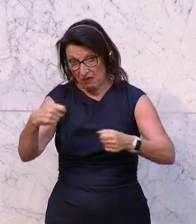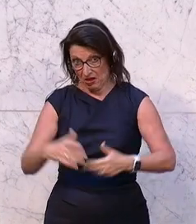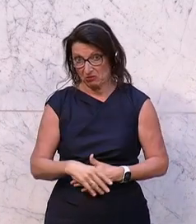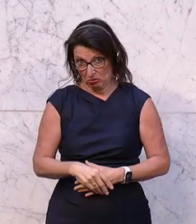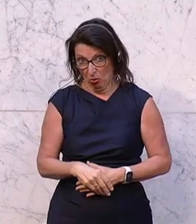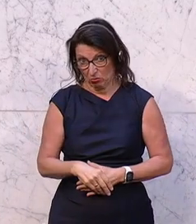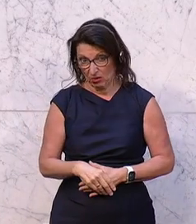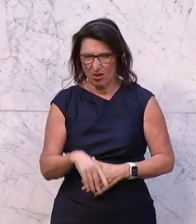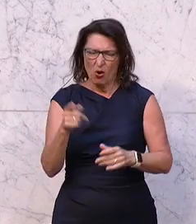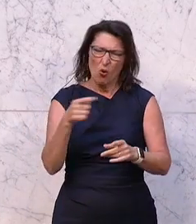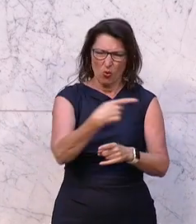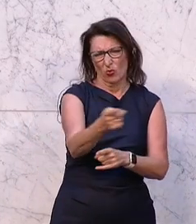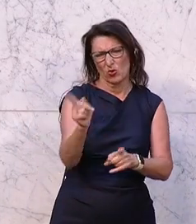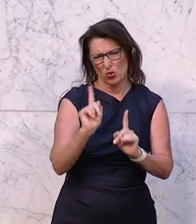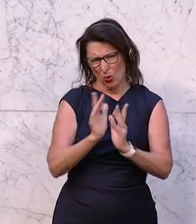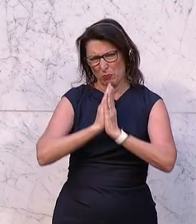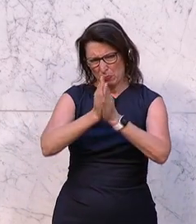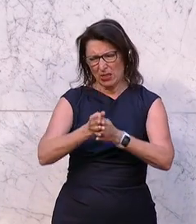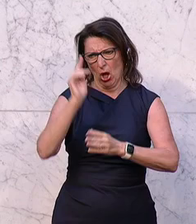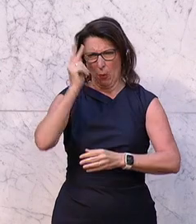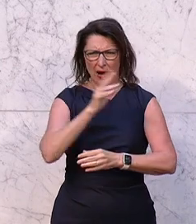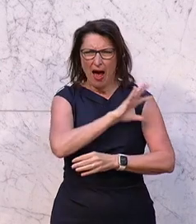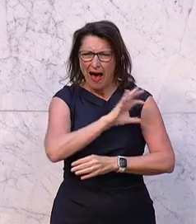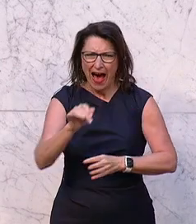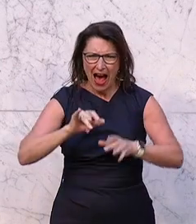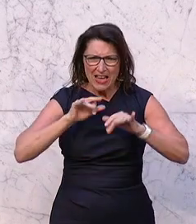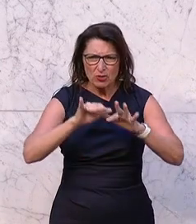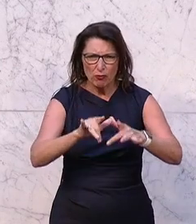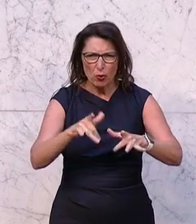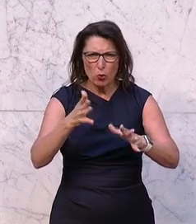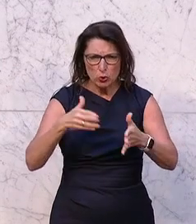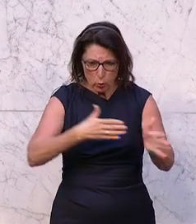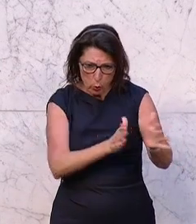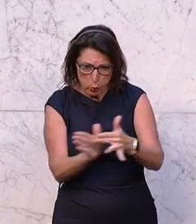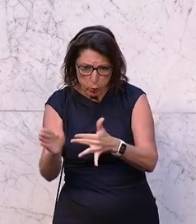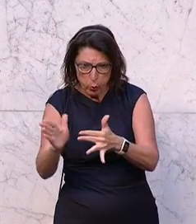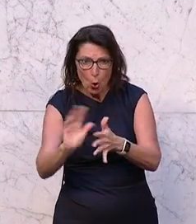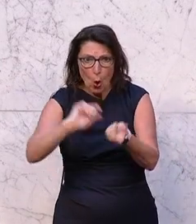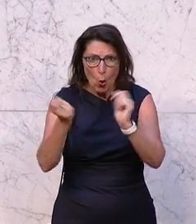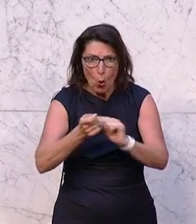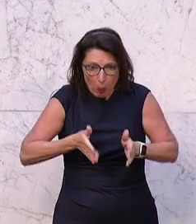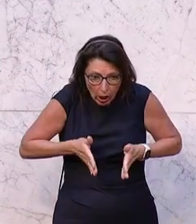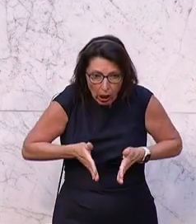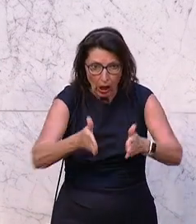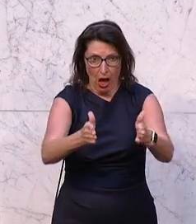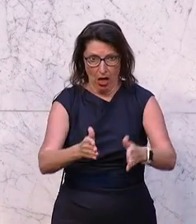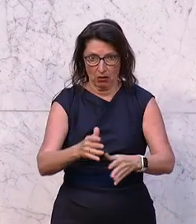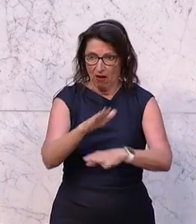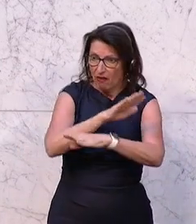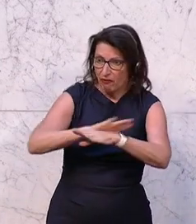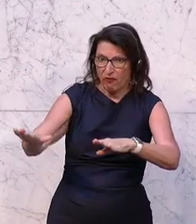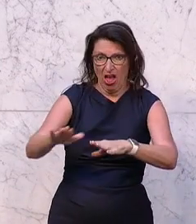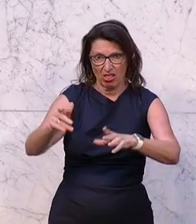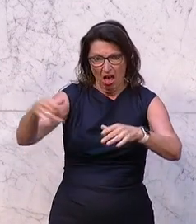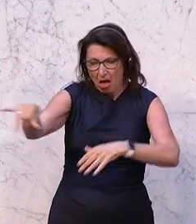würde ich bitten, über das ein bisschen nachzudenken. Jeder Fluss, den wir begradigen, jeder Acker, den wir asphaltieren, jeder